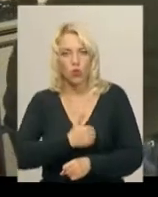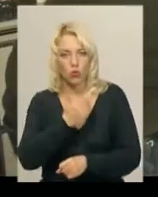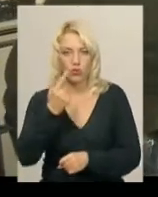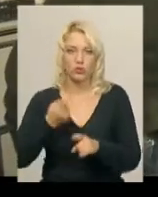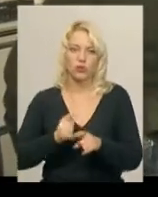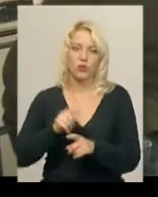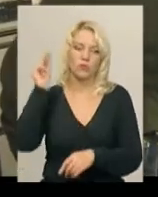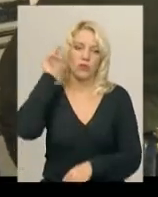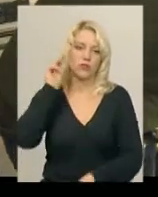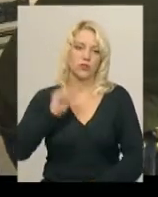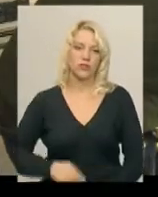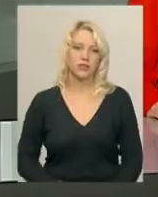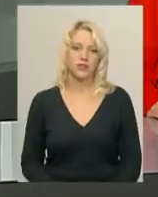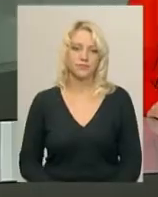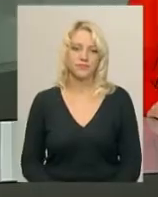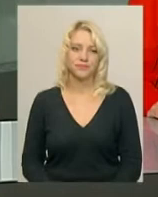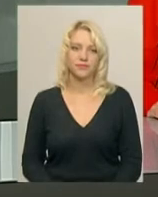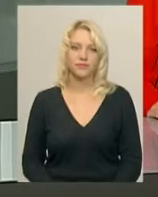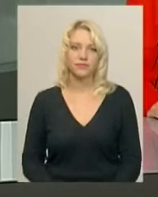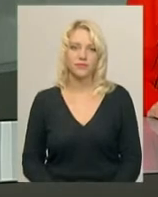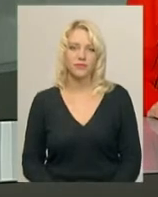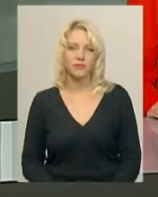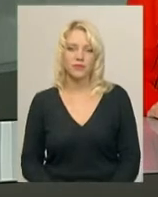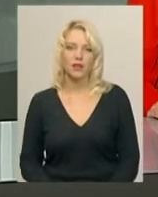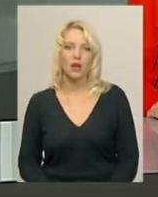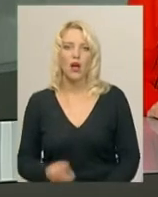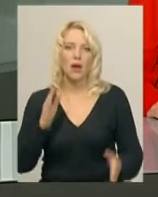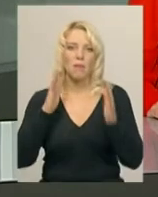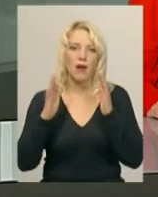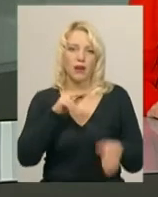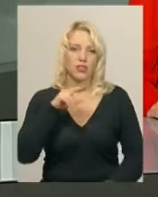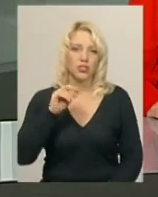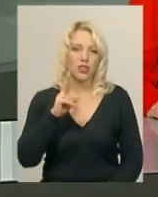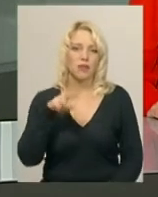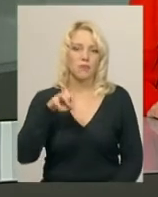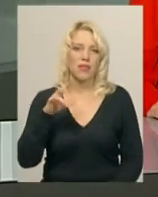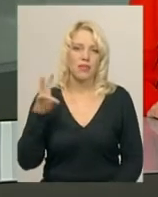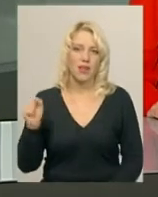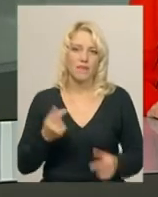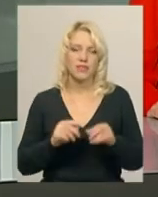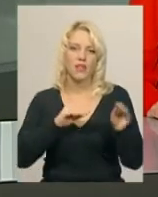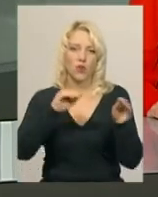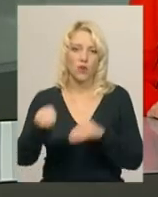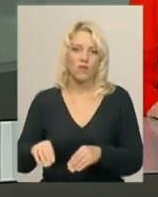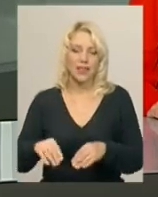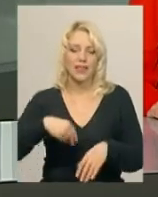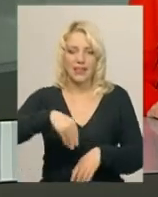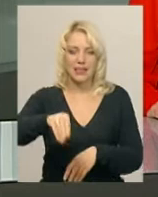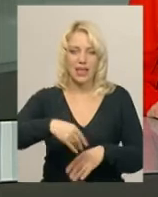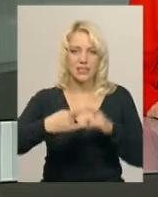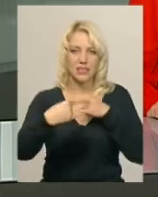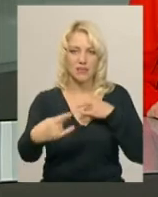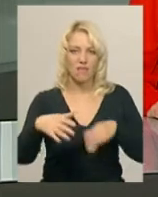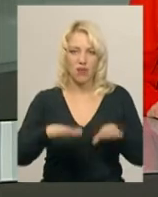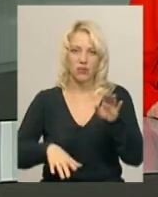новини Поділля Центр. У парку імені Михайла Чекмана у Хмельницькому сьогодні встановили тенісний стіл вагою